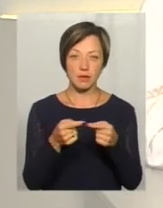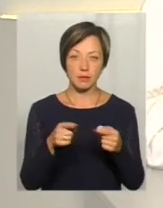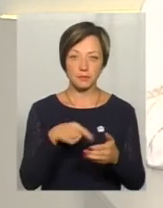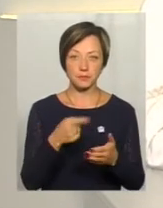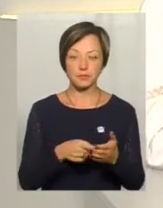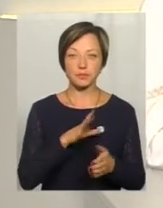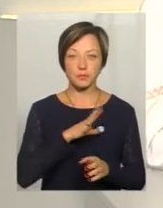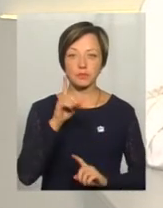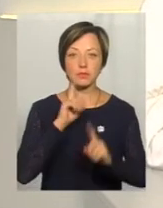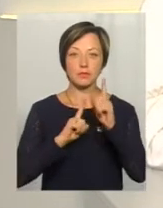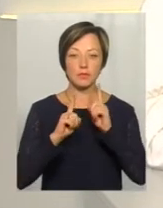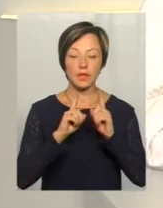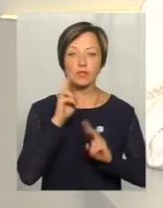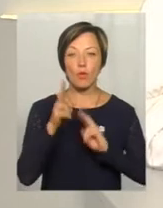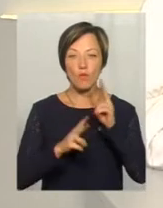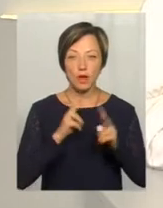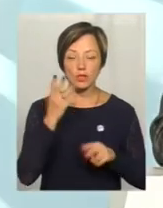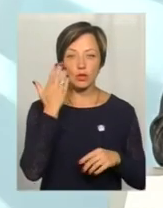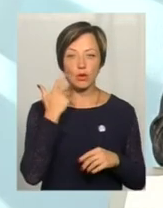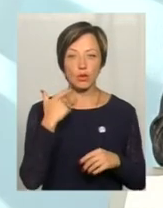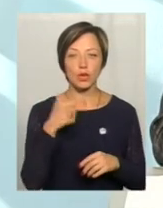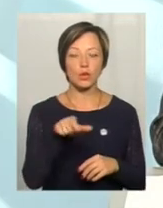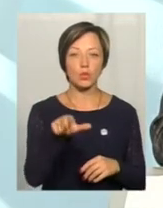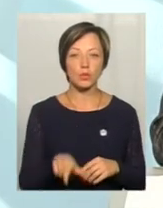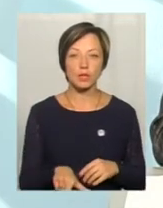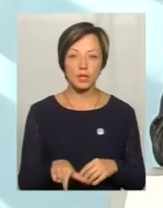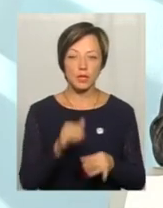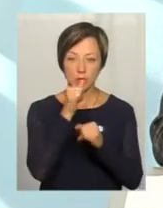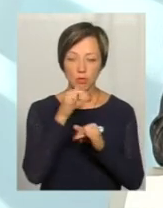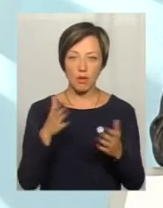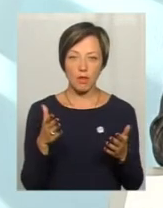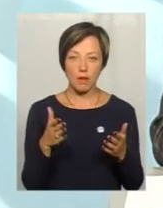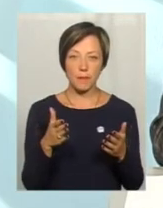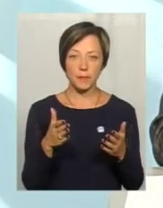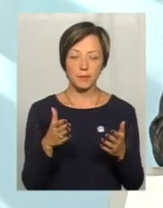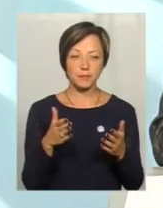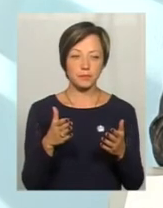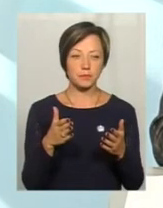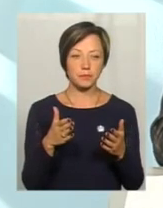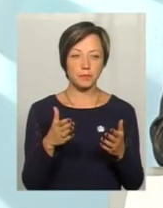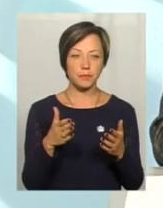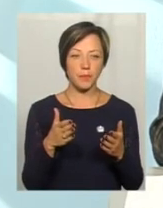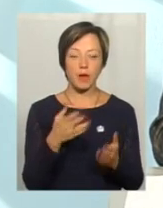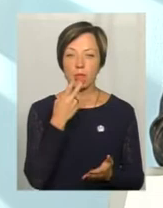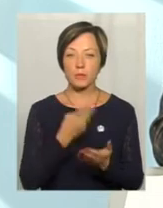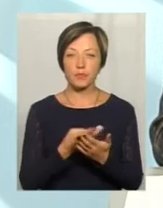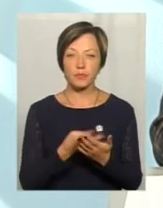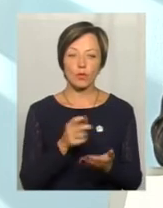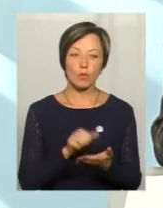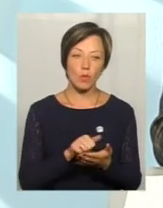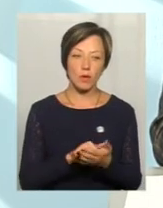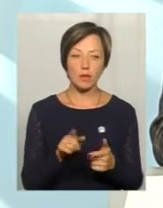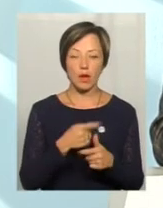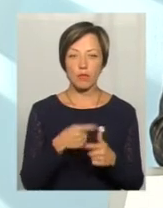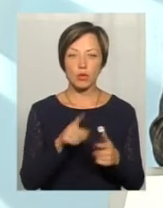були зауваження, коли людина не могла представити документ або не